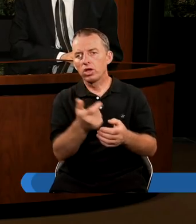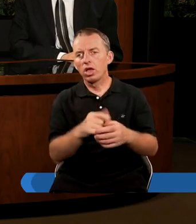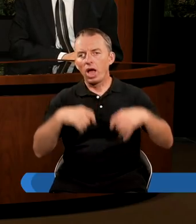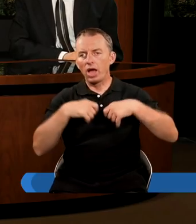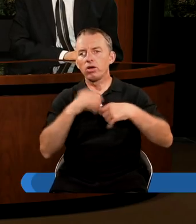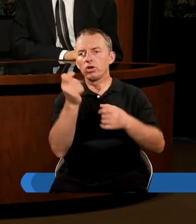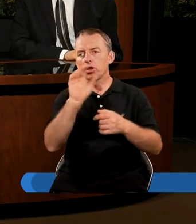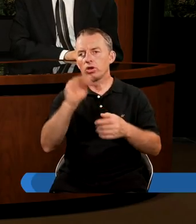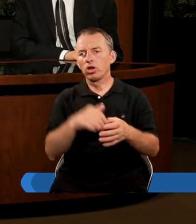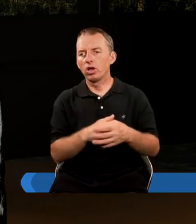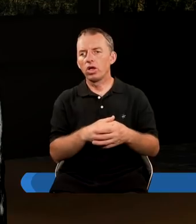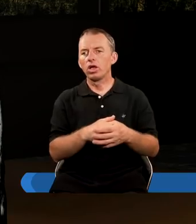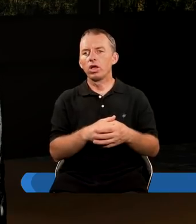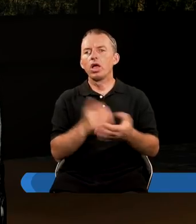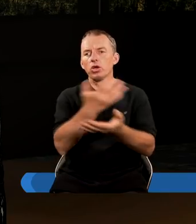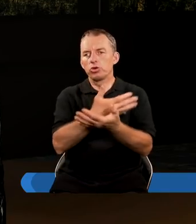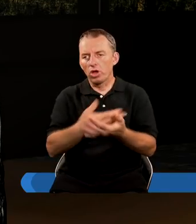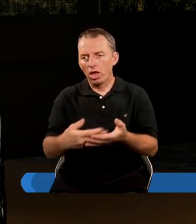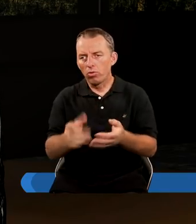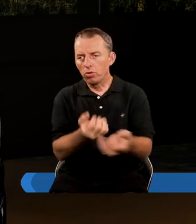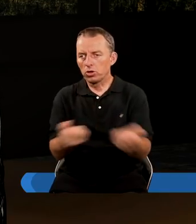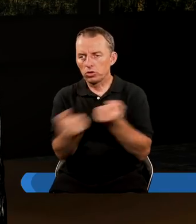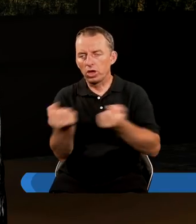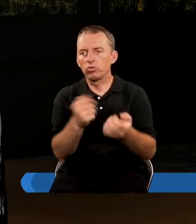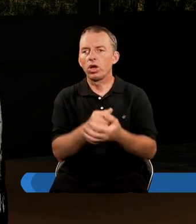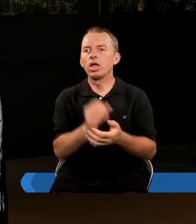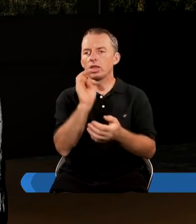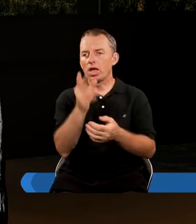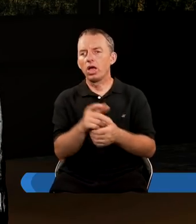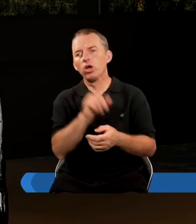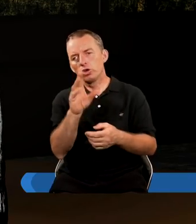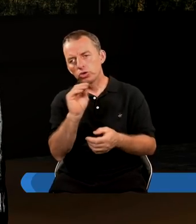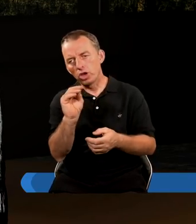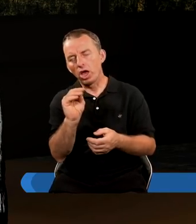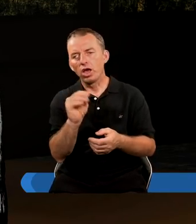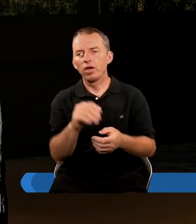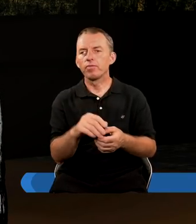aniołami, jeszcze co? Tak, że ziemia się będzie częstła. Tak. Że